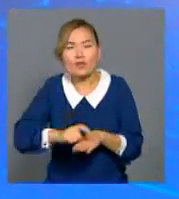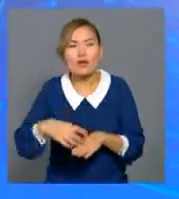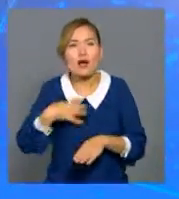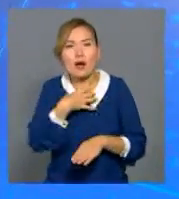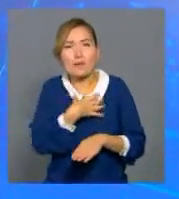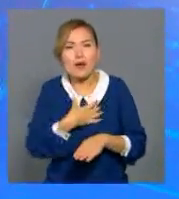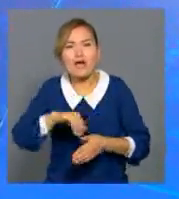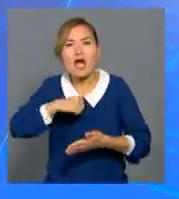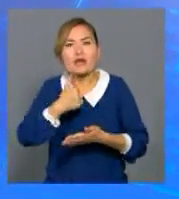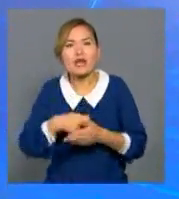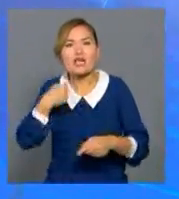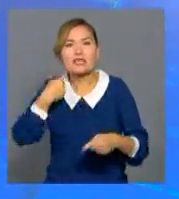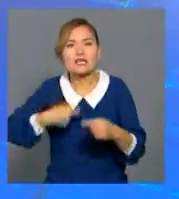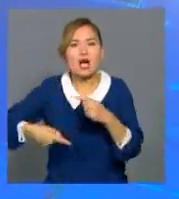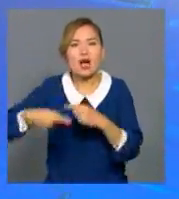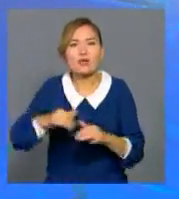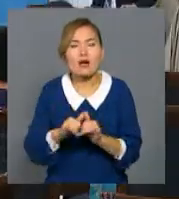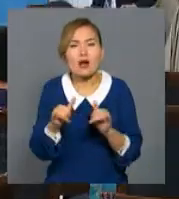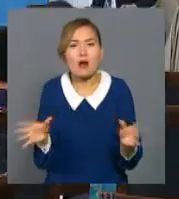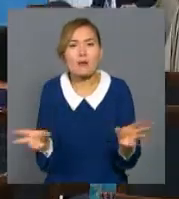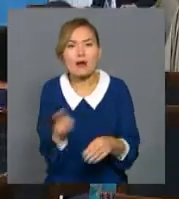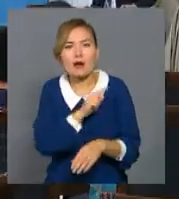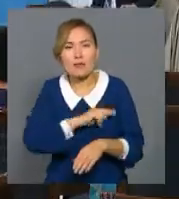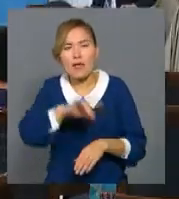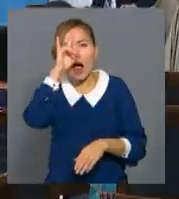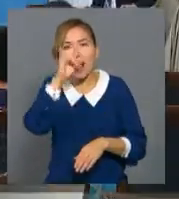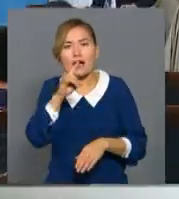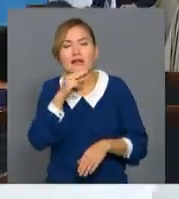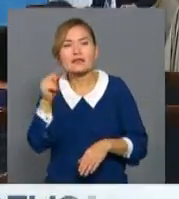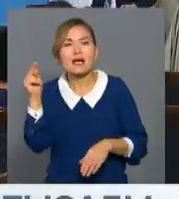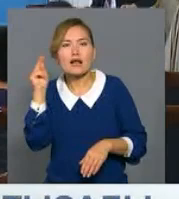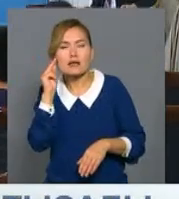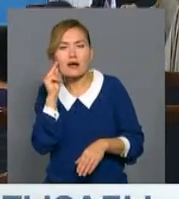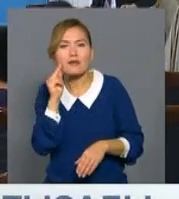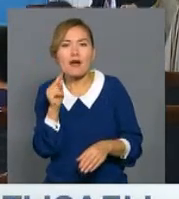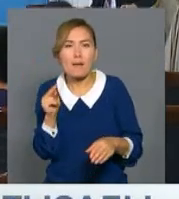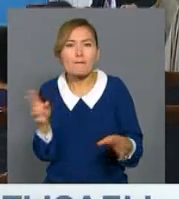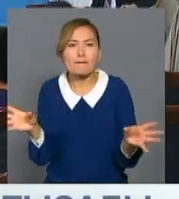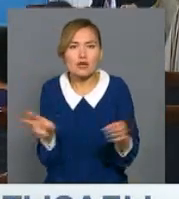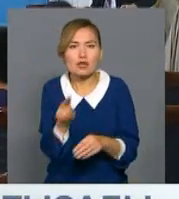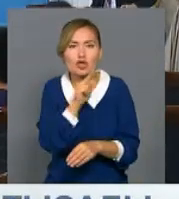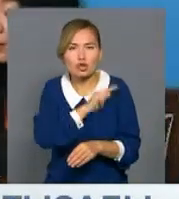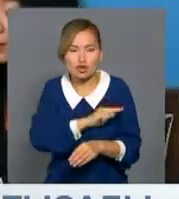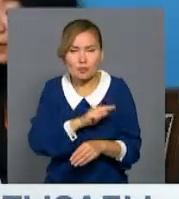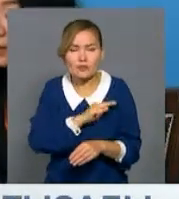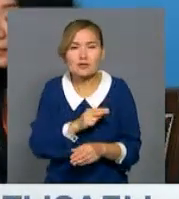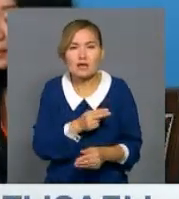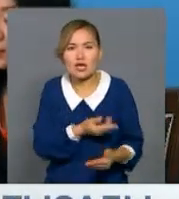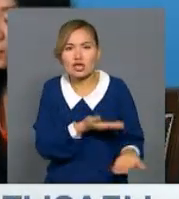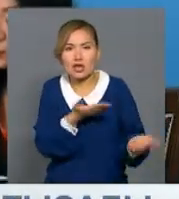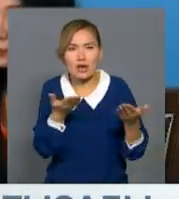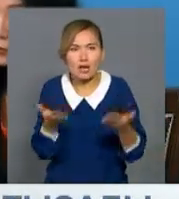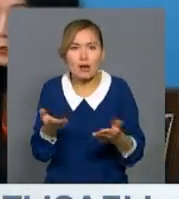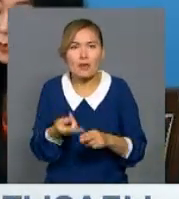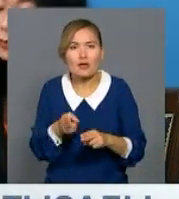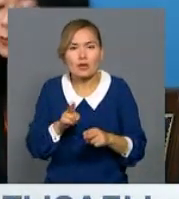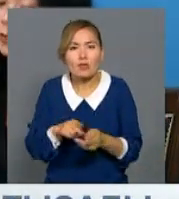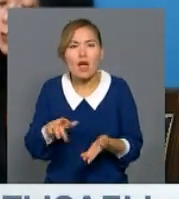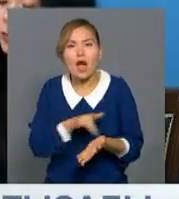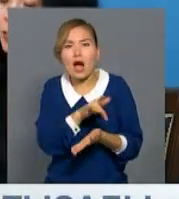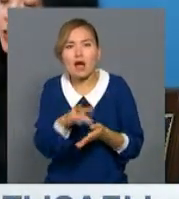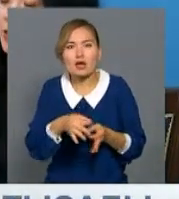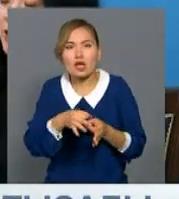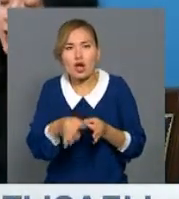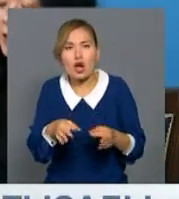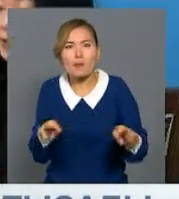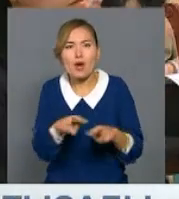орны мен негізгі сауда экономикалық әріптесі ретінде Қазақ елін Қытай тарапы арнай шақыр бұтыр. Нәнең қаласында өтетін шараға үкме